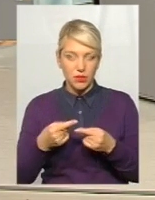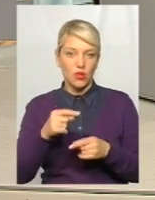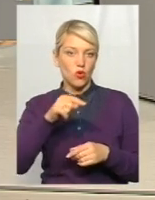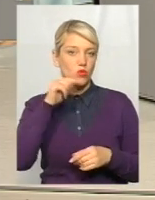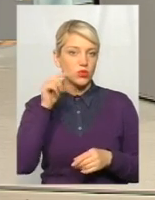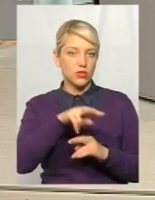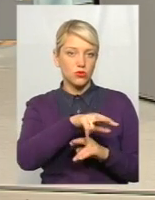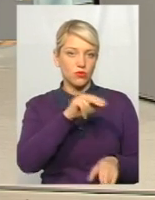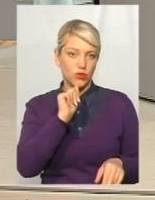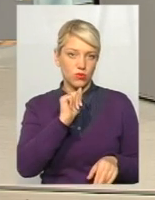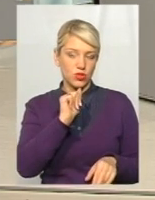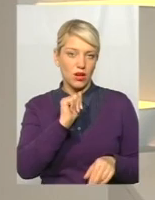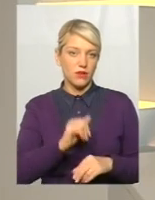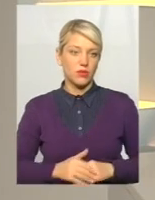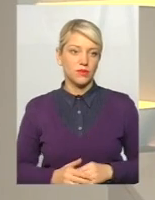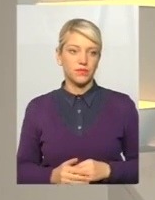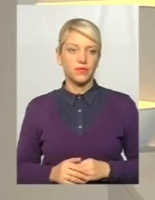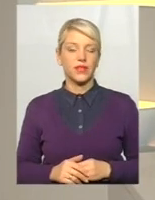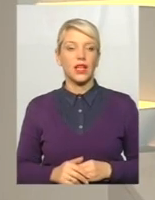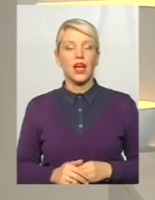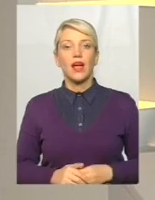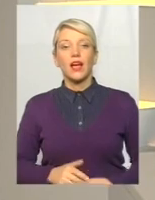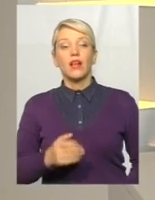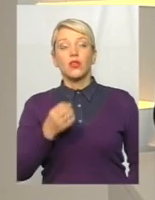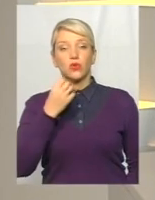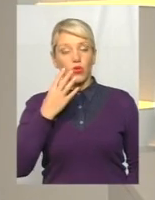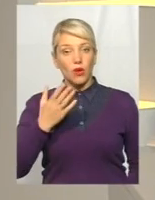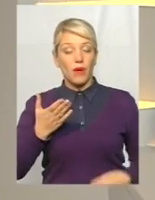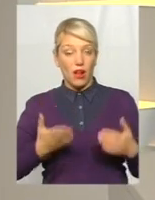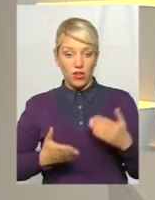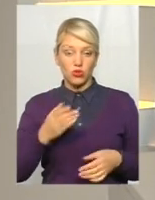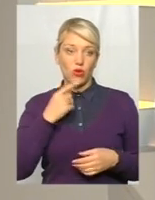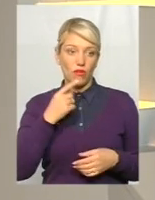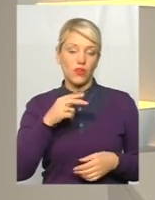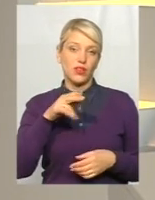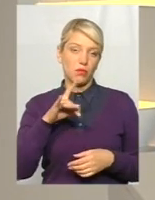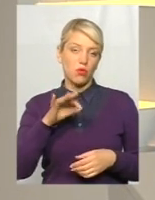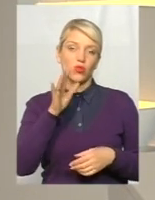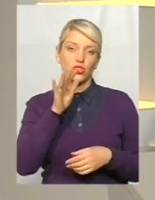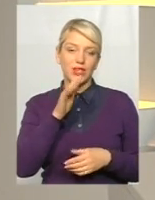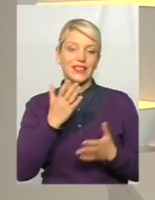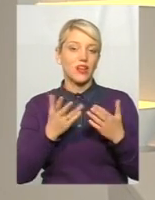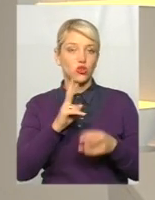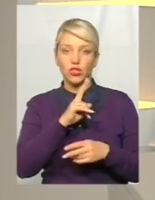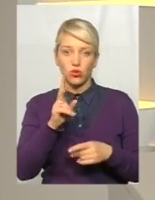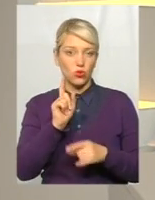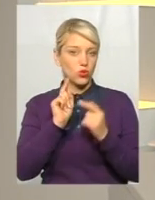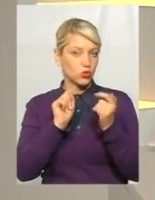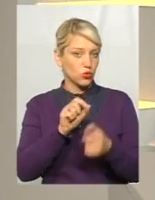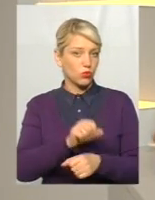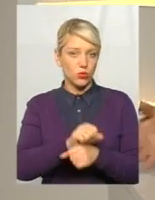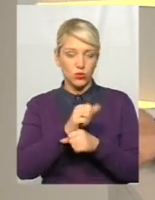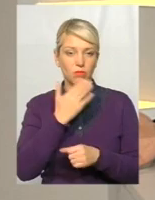тільки наша українська. А тепер все ж таки в часі. Скільки це, якщо ніхто не саботує дії? І скільки відбувається цей перехід?